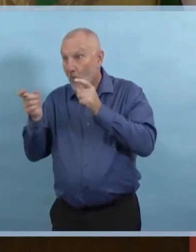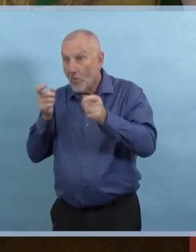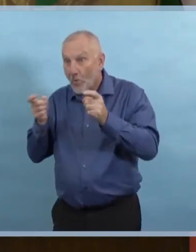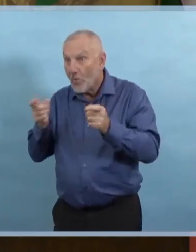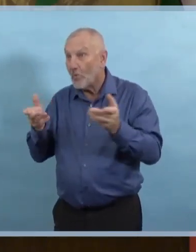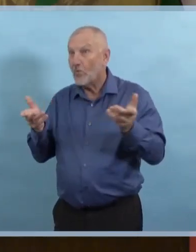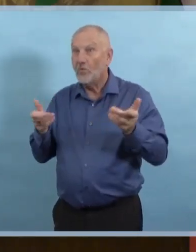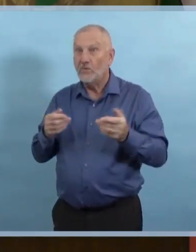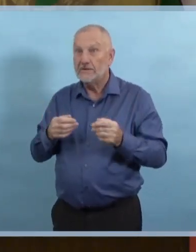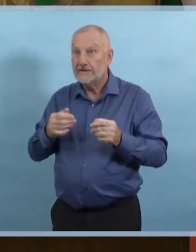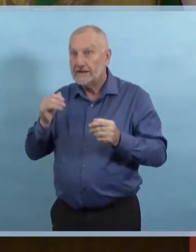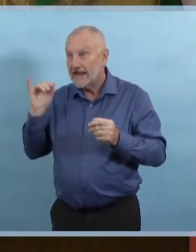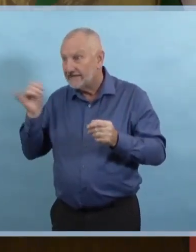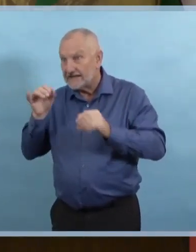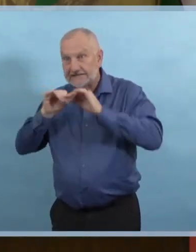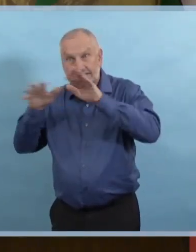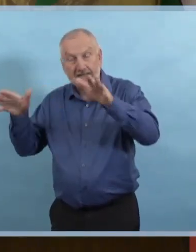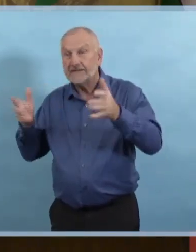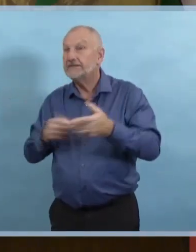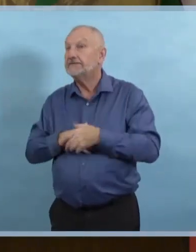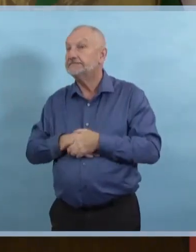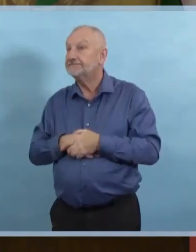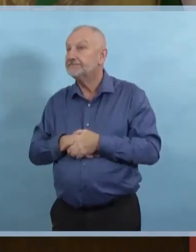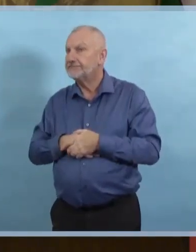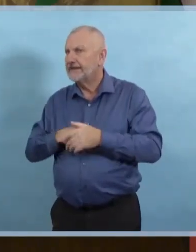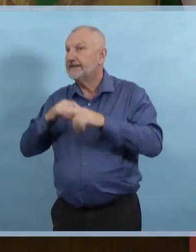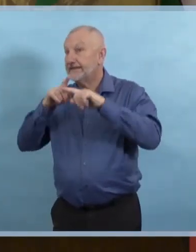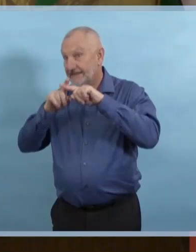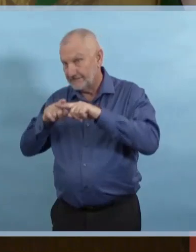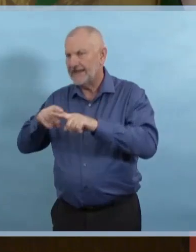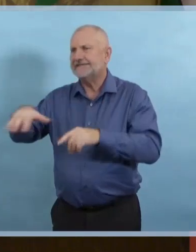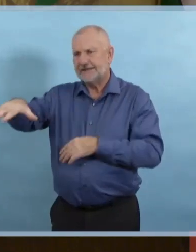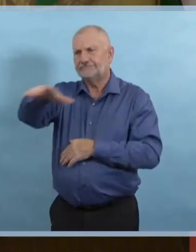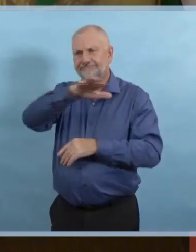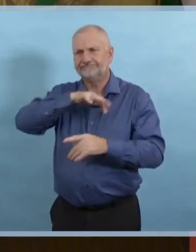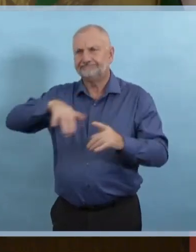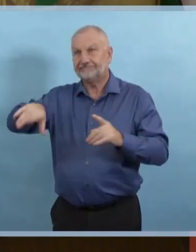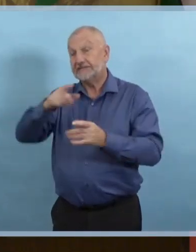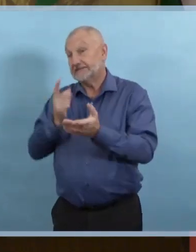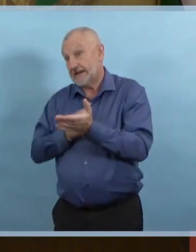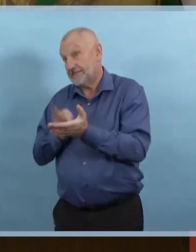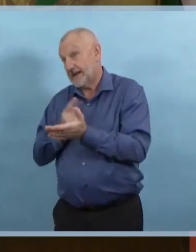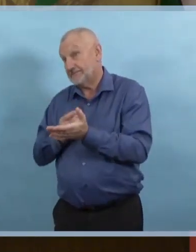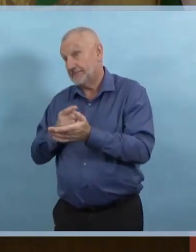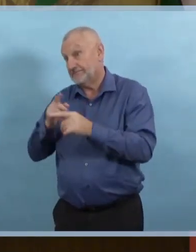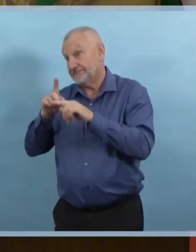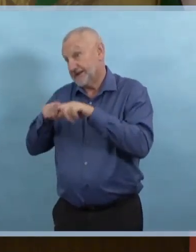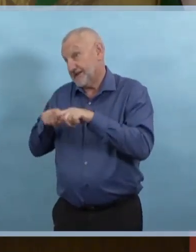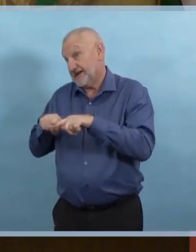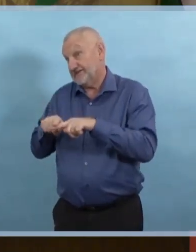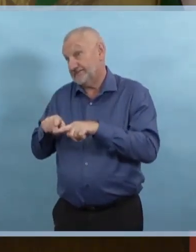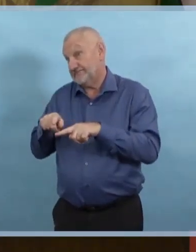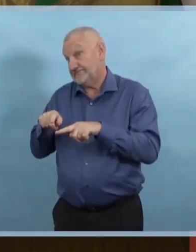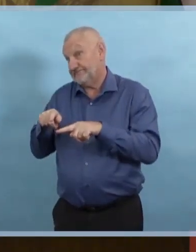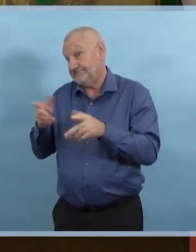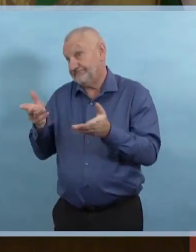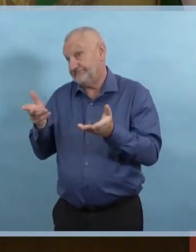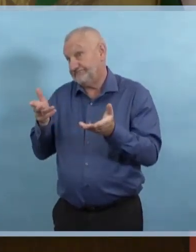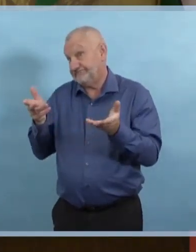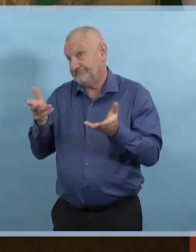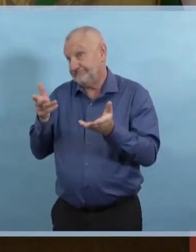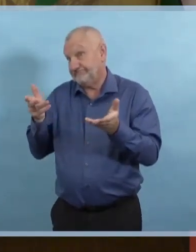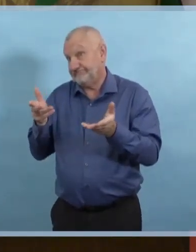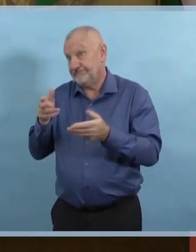Parfois, ça peut aussi dépendre du pathogène. En ce qui concerne la COVID dans les foyers de soins personnels, les établissements de soins de longue durée, un seul cas